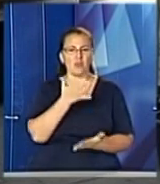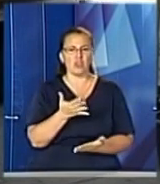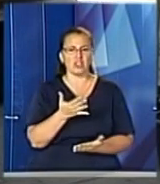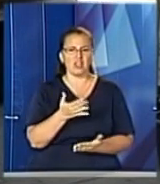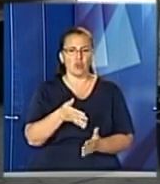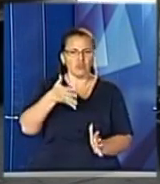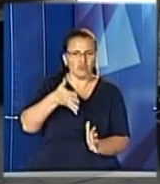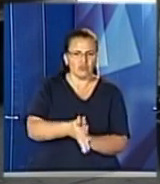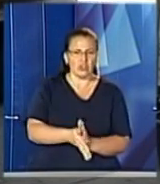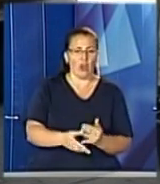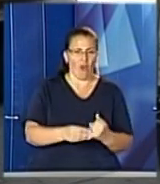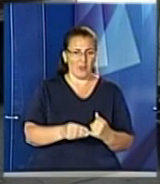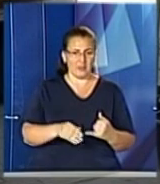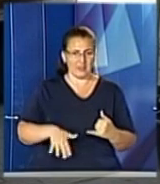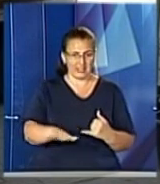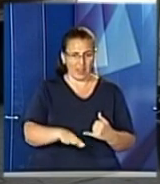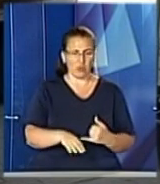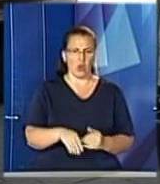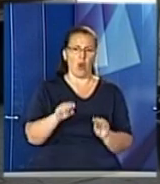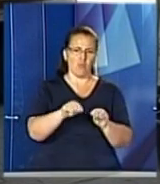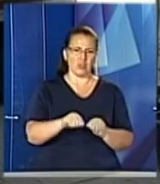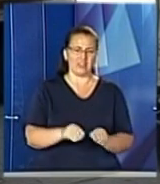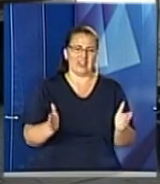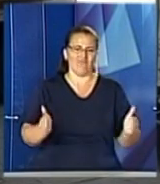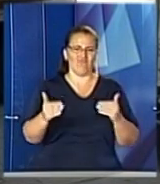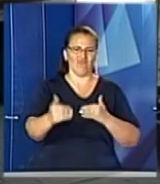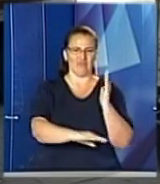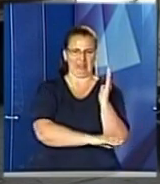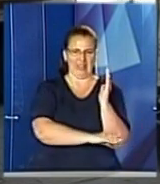грунт, в таких дерев'яних ящиках, катках.